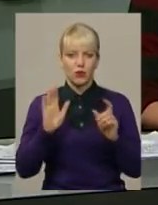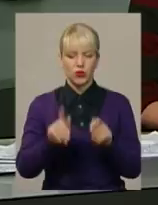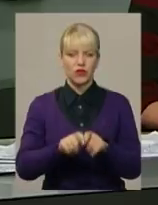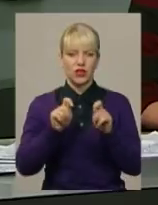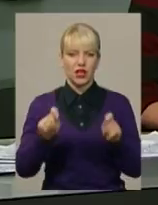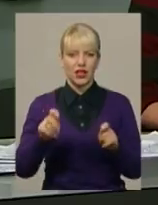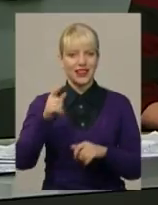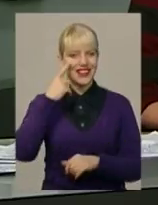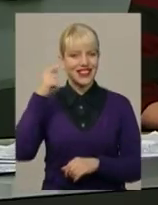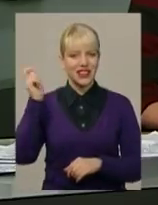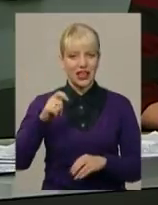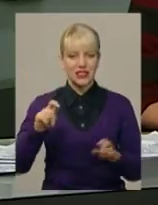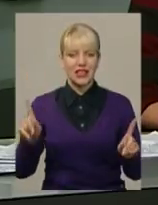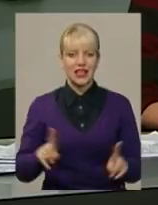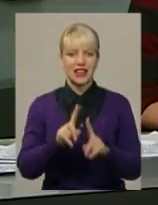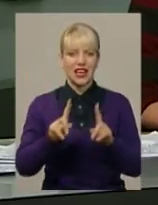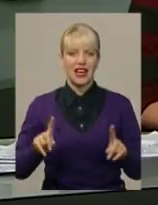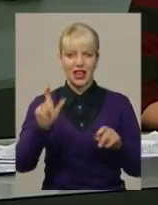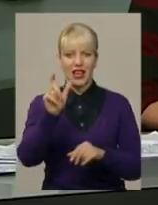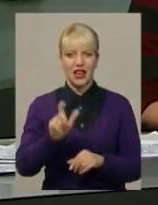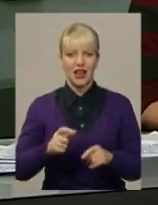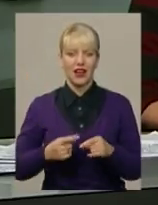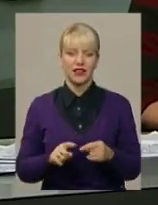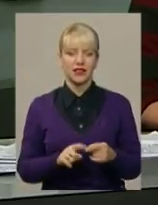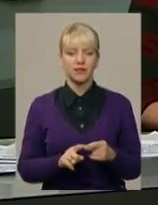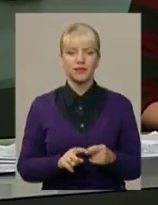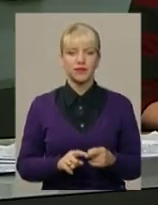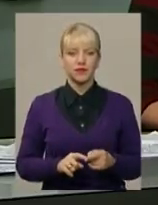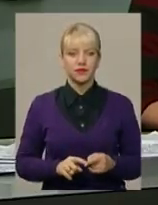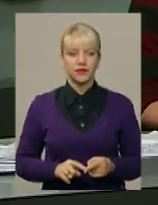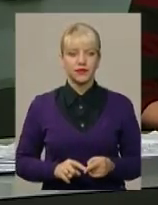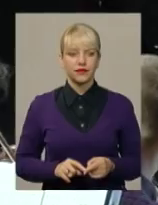Цюнь. У програмі як світова класика, так і твори українських композиторів.